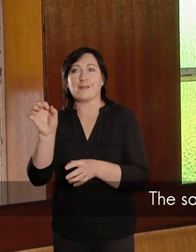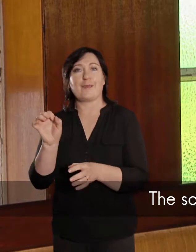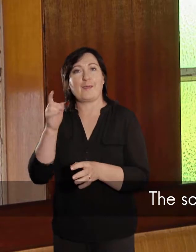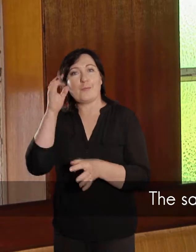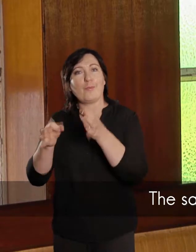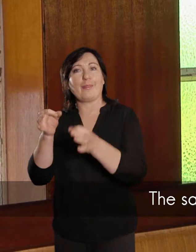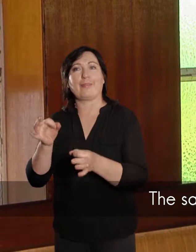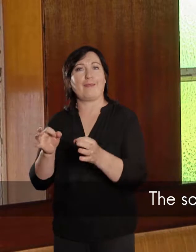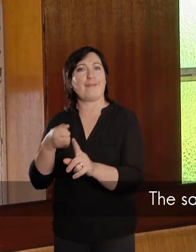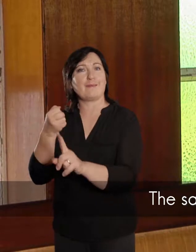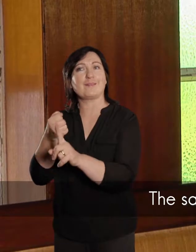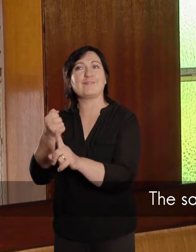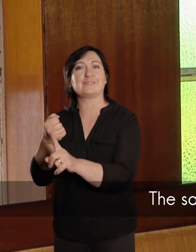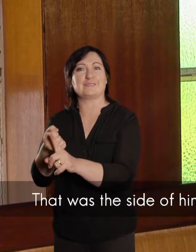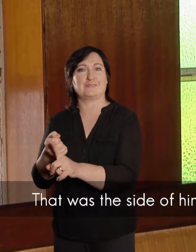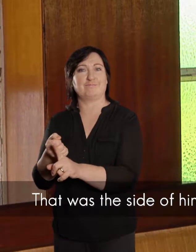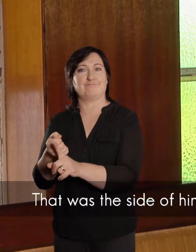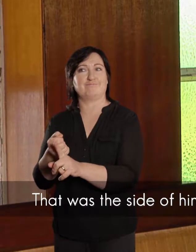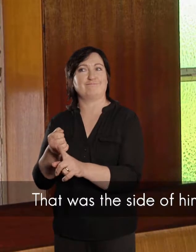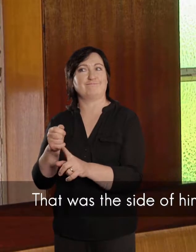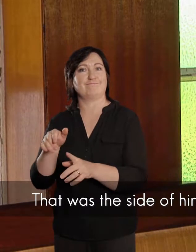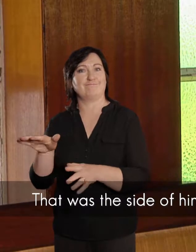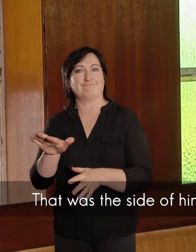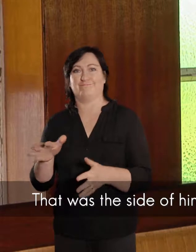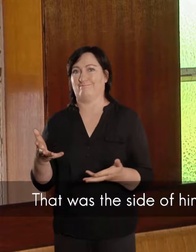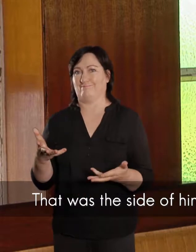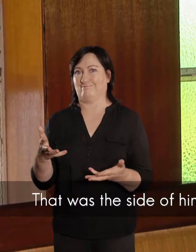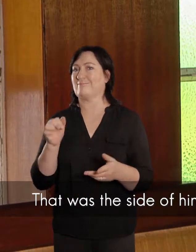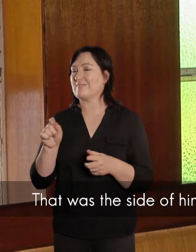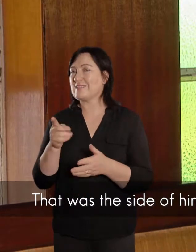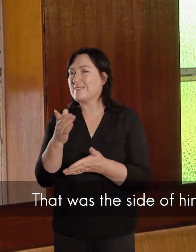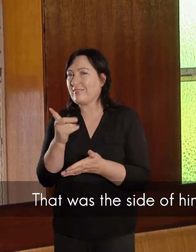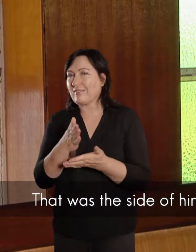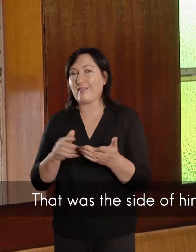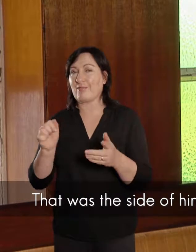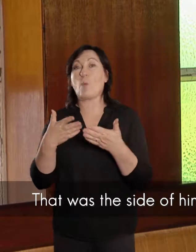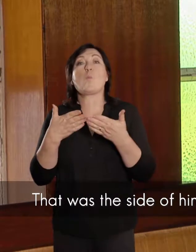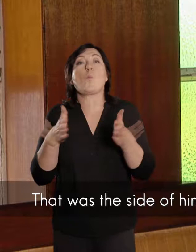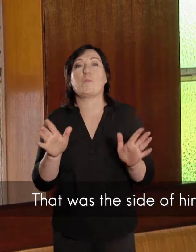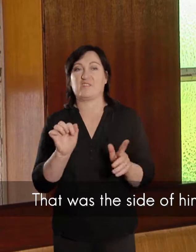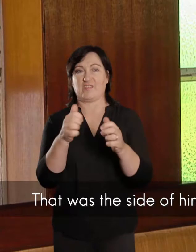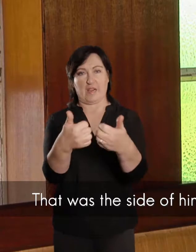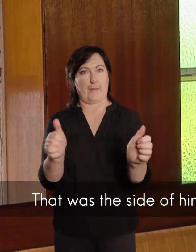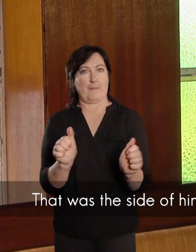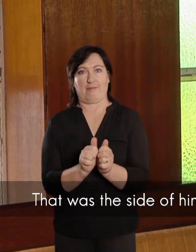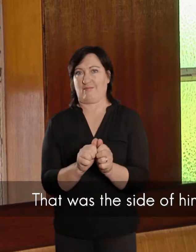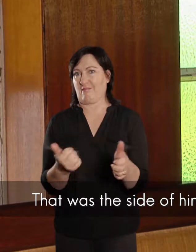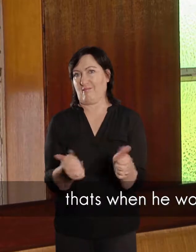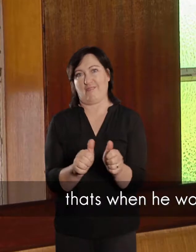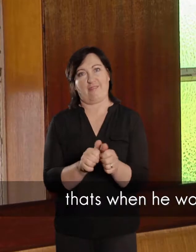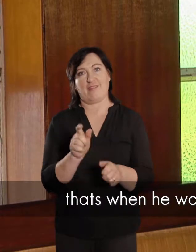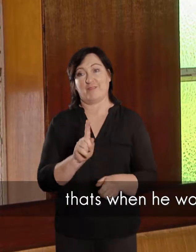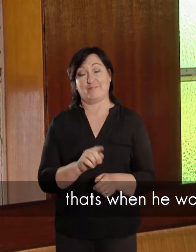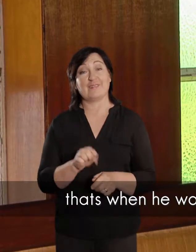politieke en activist gedeelte, dat dit was die ander gedeelte van hom, wat nie oop en bloot was, vir gemeente lede nie.